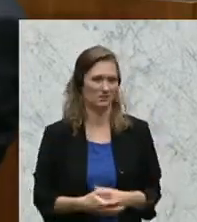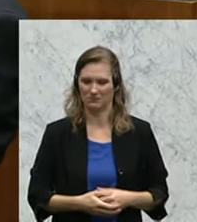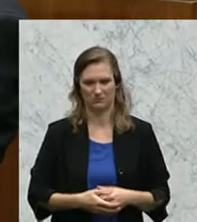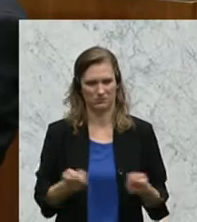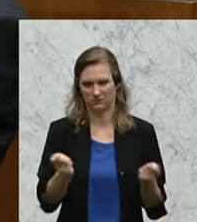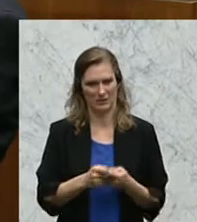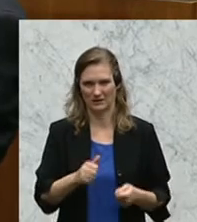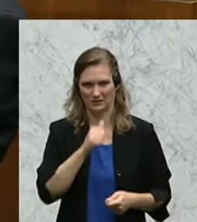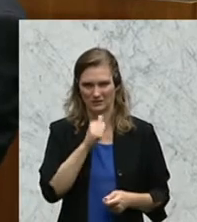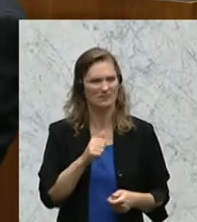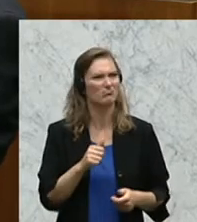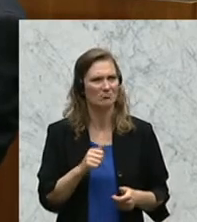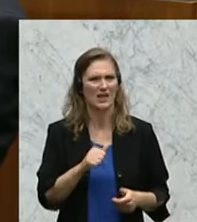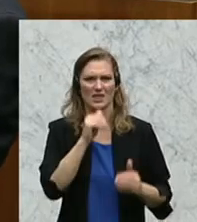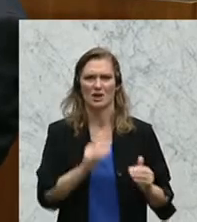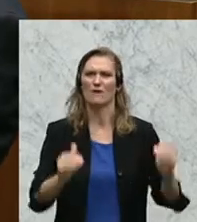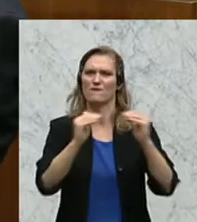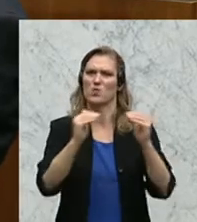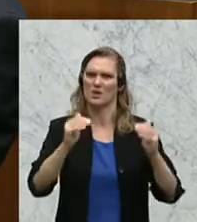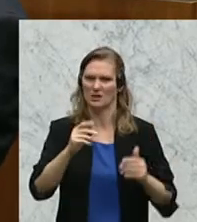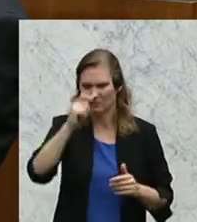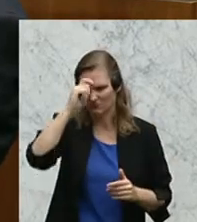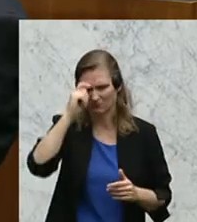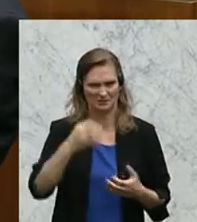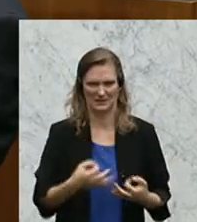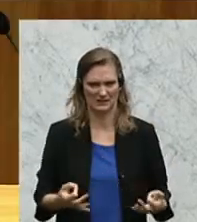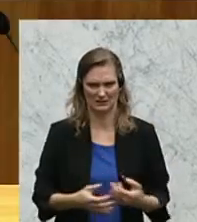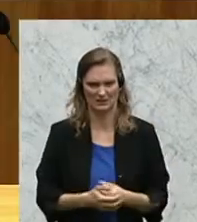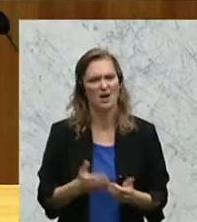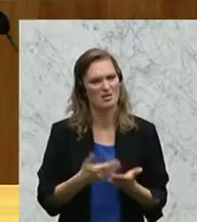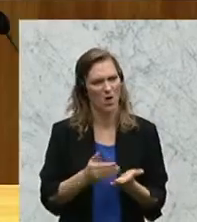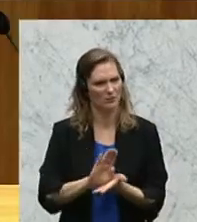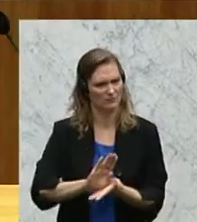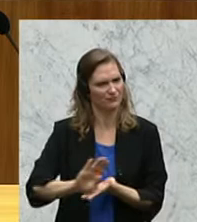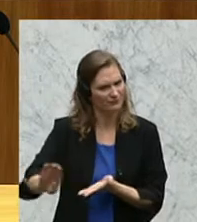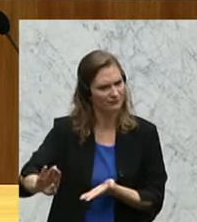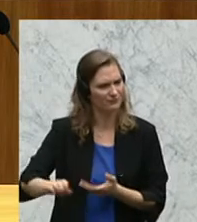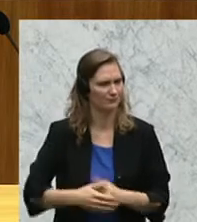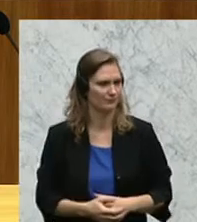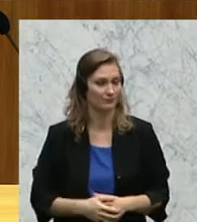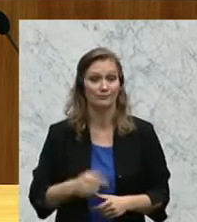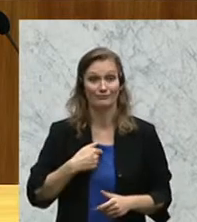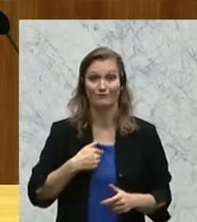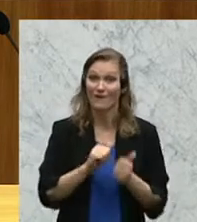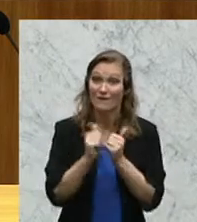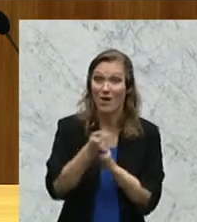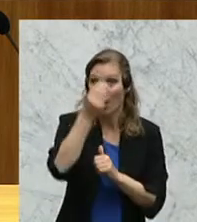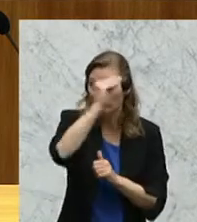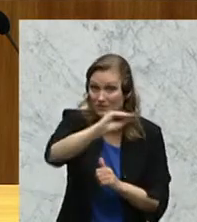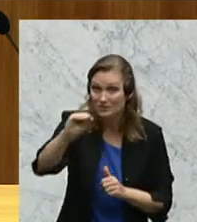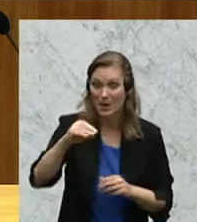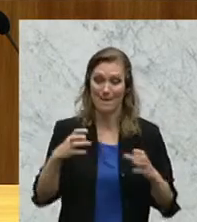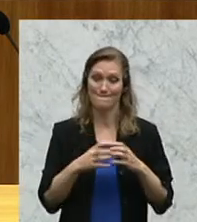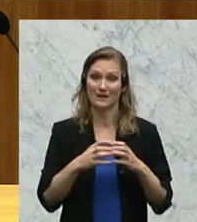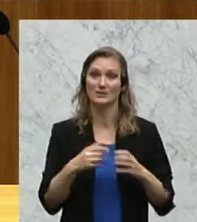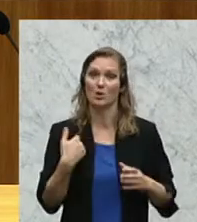würdig und daher auch zurückzuweisen. Ich schicke voraus, dass wir vom PCDÖ alle erforderlichen